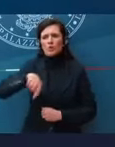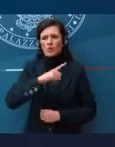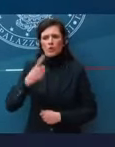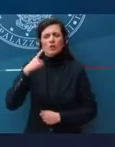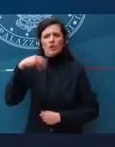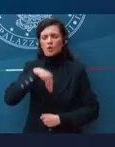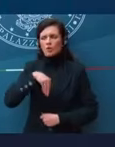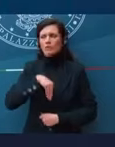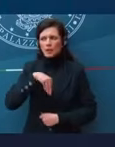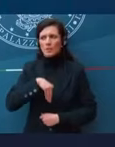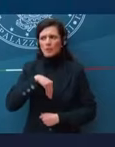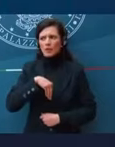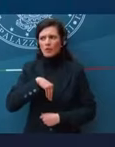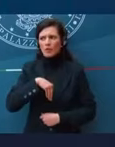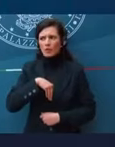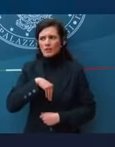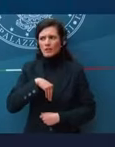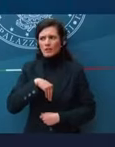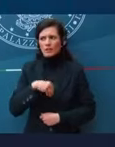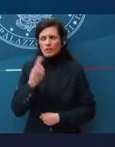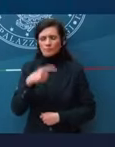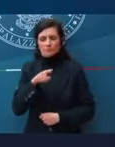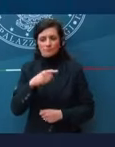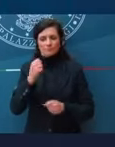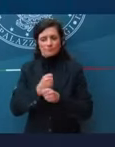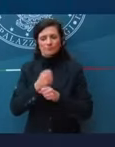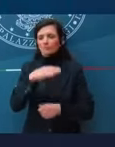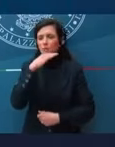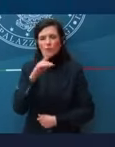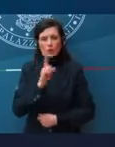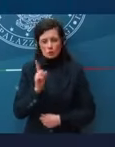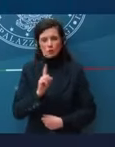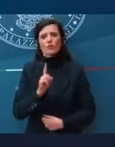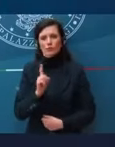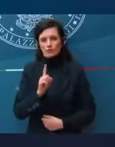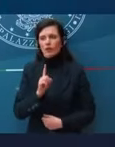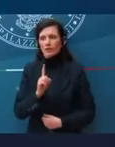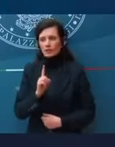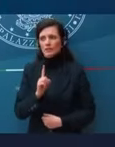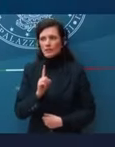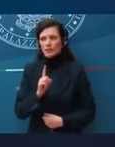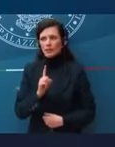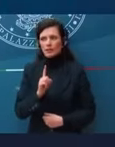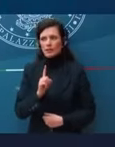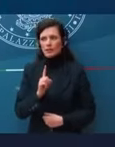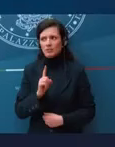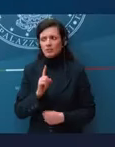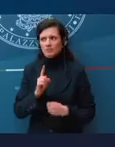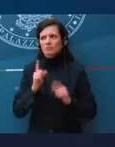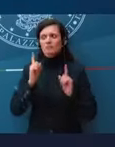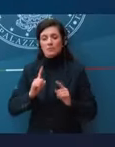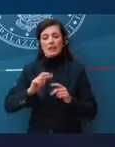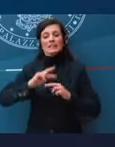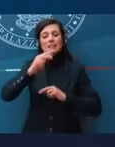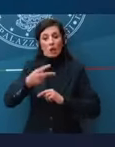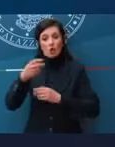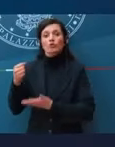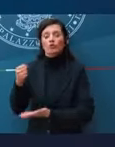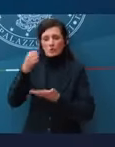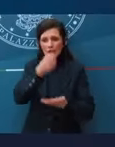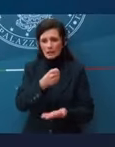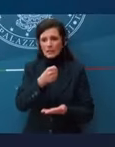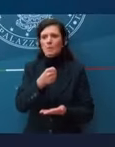abbiamo già considerato l'ipotesi di poter avere un secondo stanziamento in